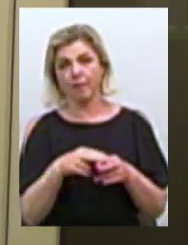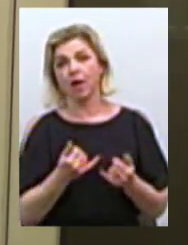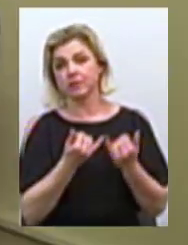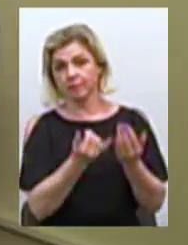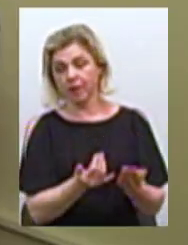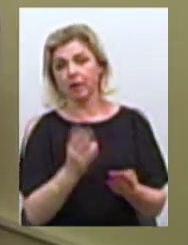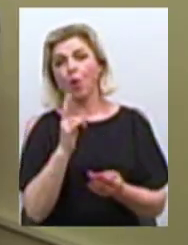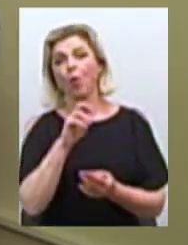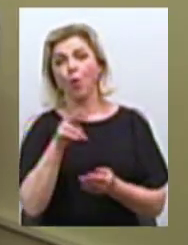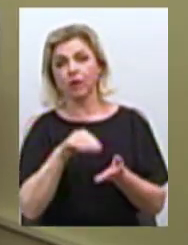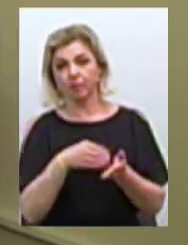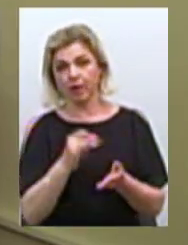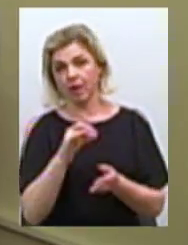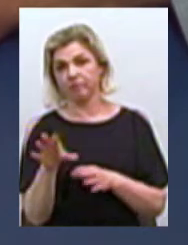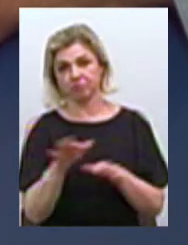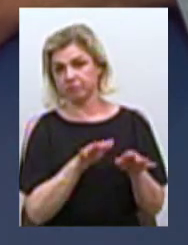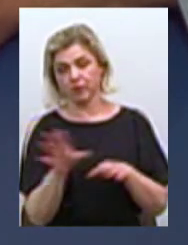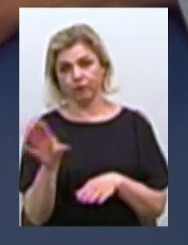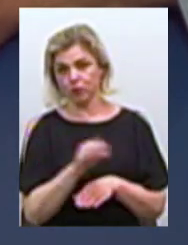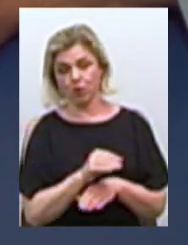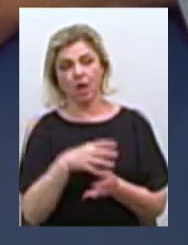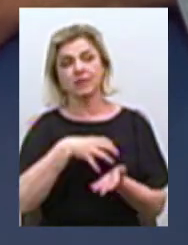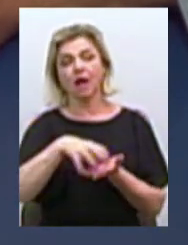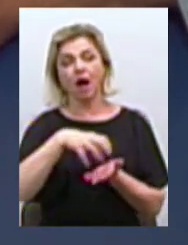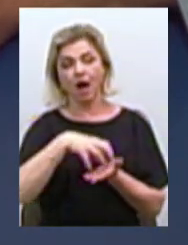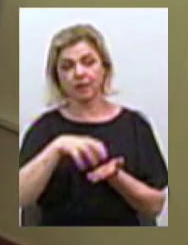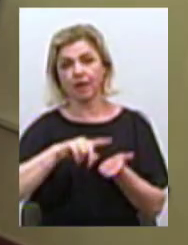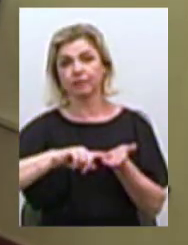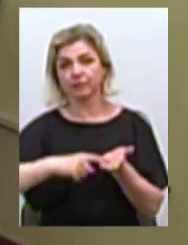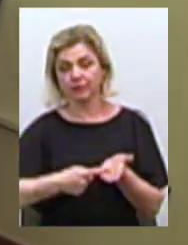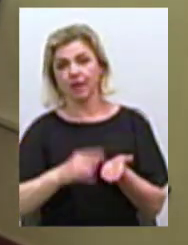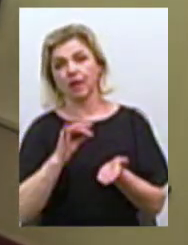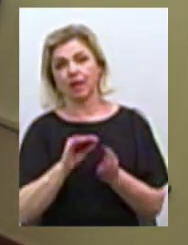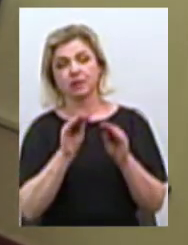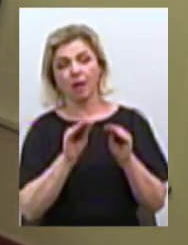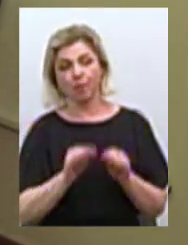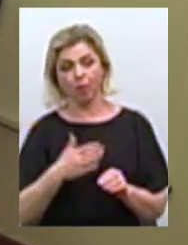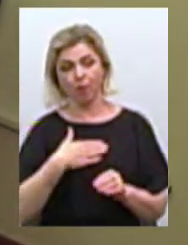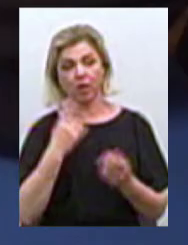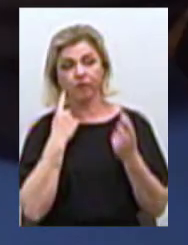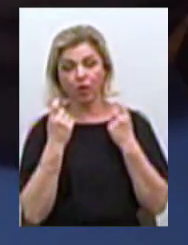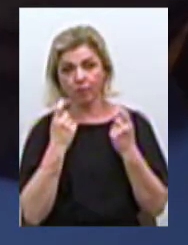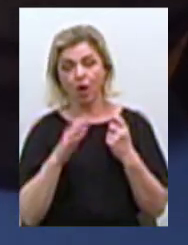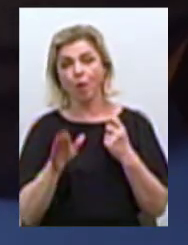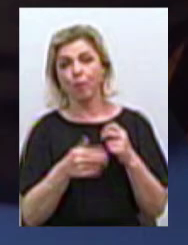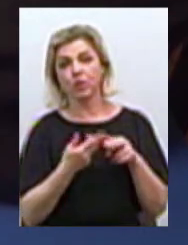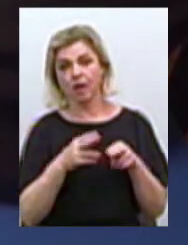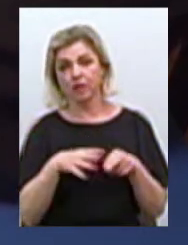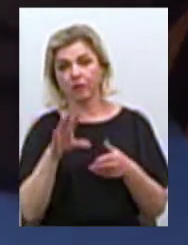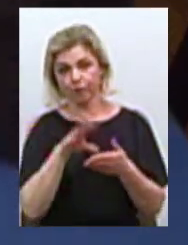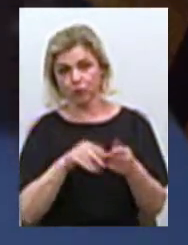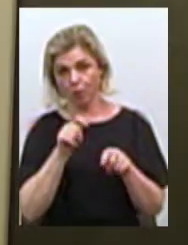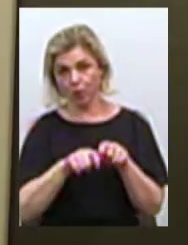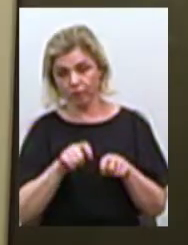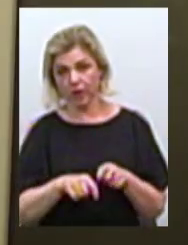ідентифікаційний код і всю процедуру пройшов. Сканер знімав відбитки пальців, заповнювали всі мої дані. Я після чого все це перевіряв.